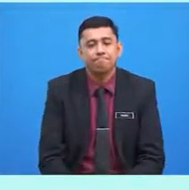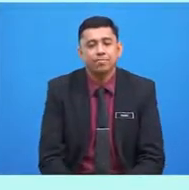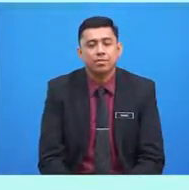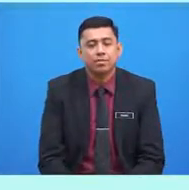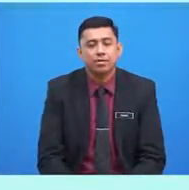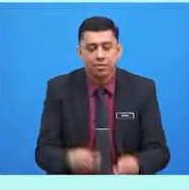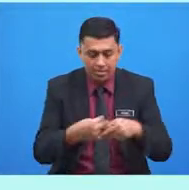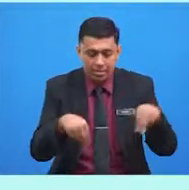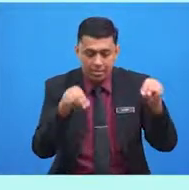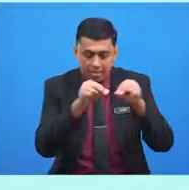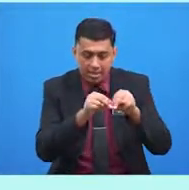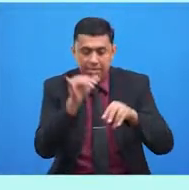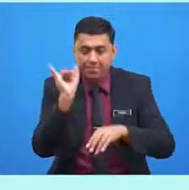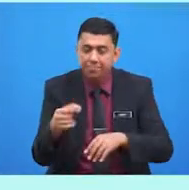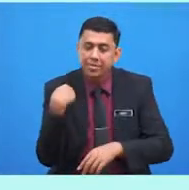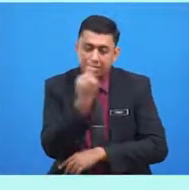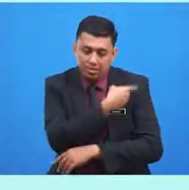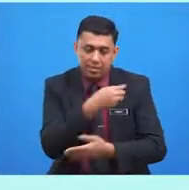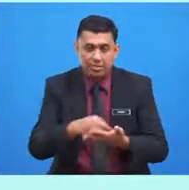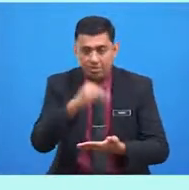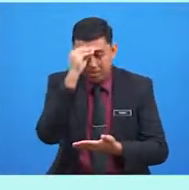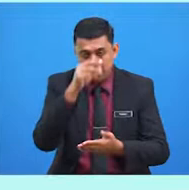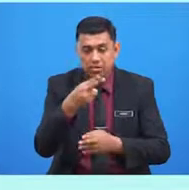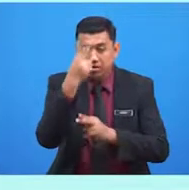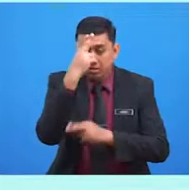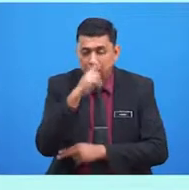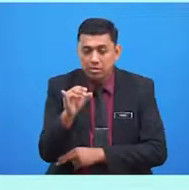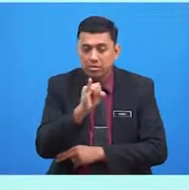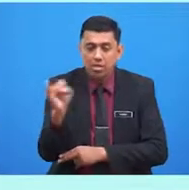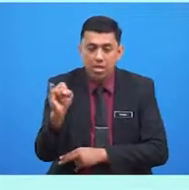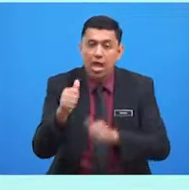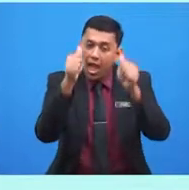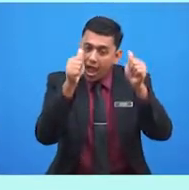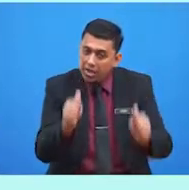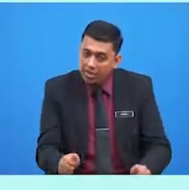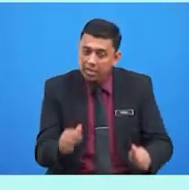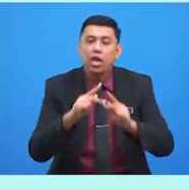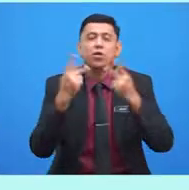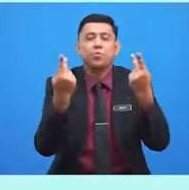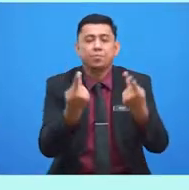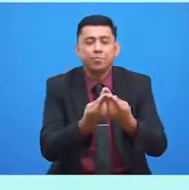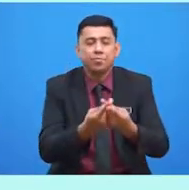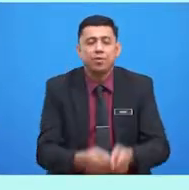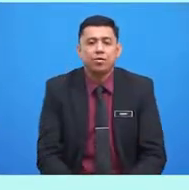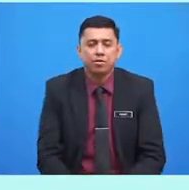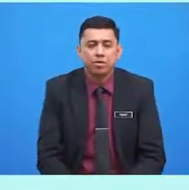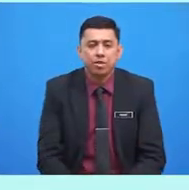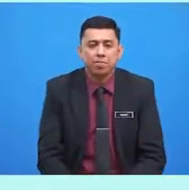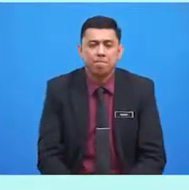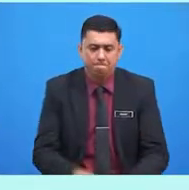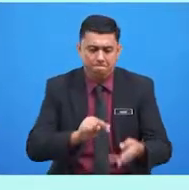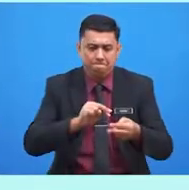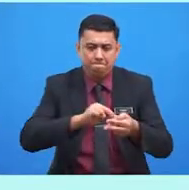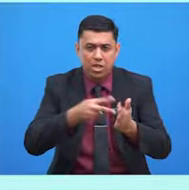kita akan belajar ialah hormati hali keluarga. Apakah maksud nilai hormat?